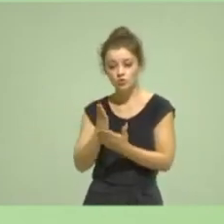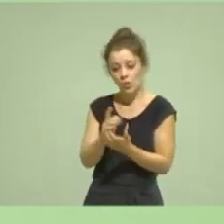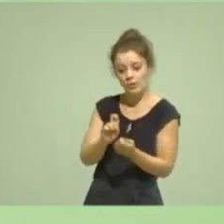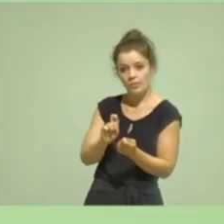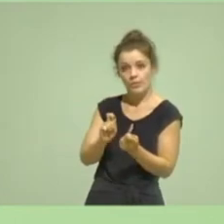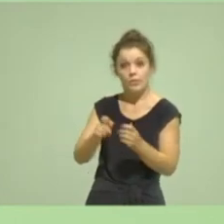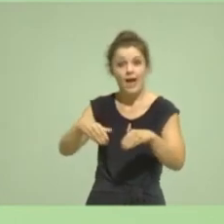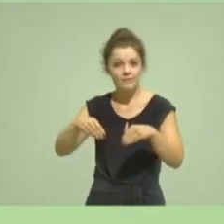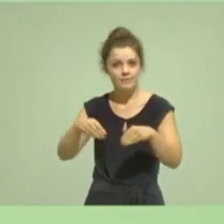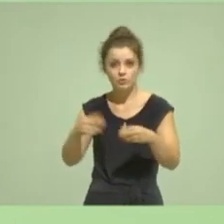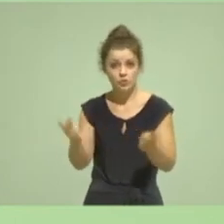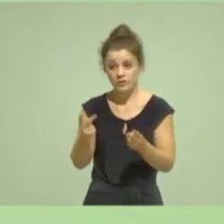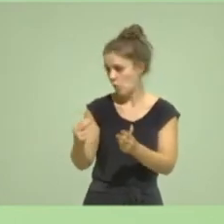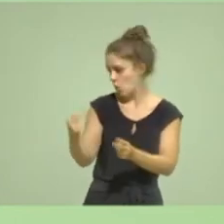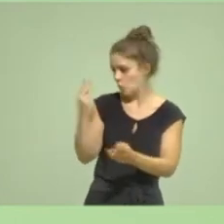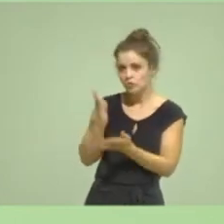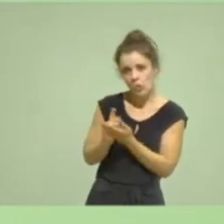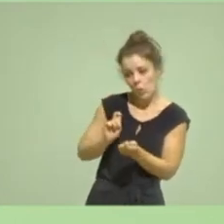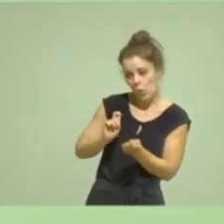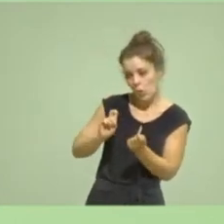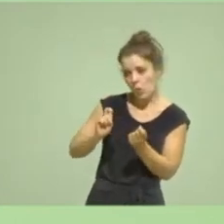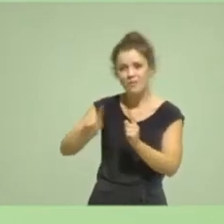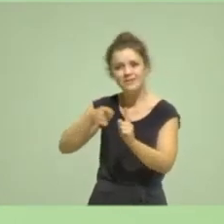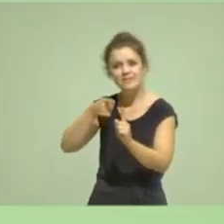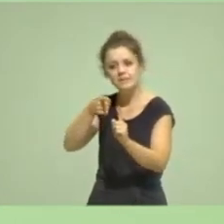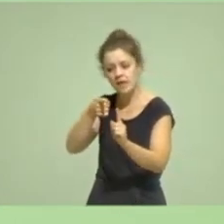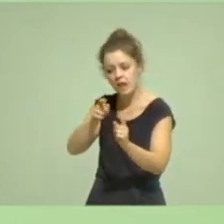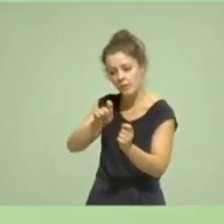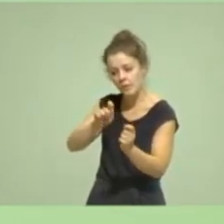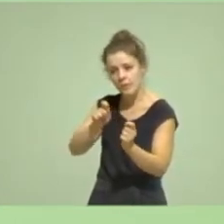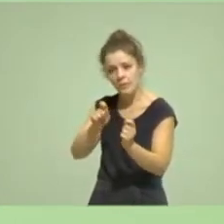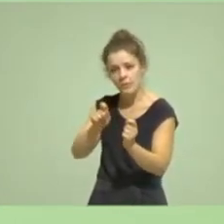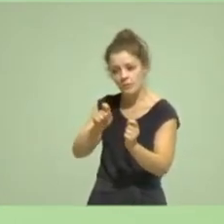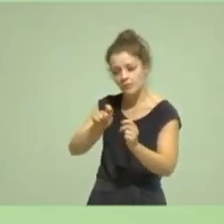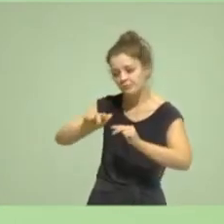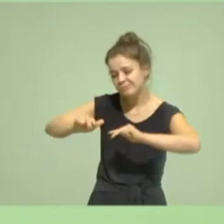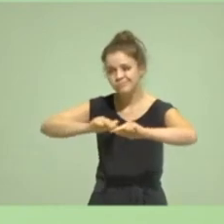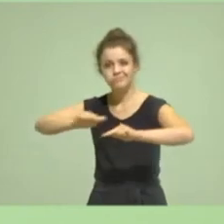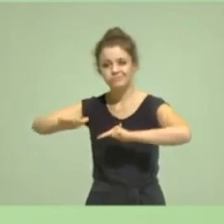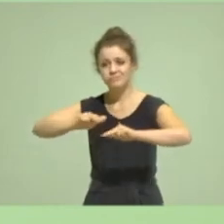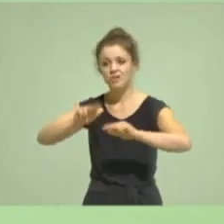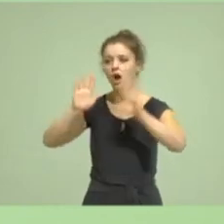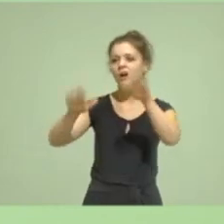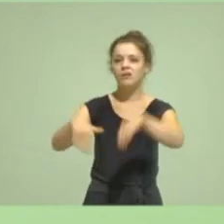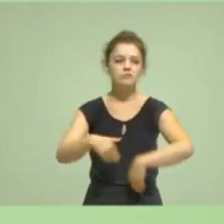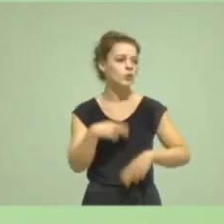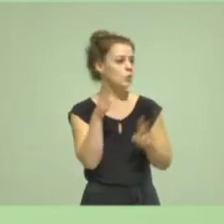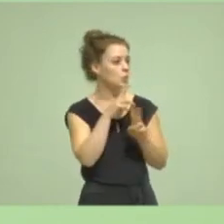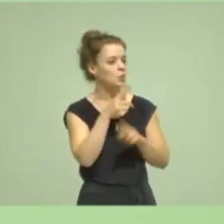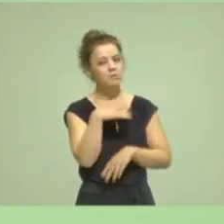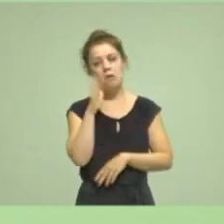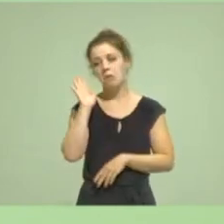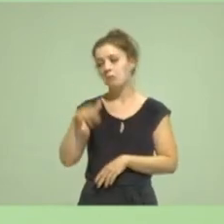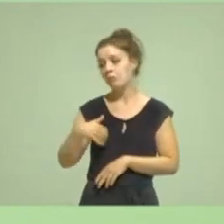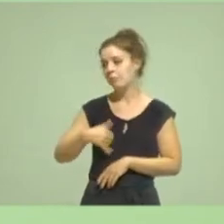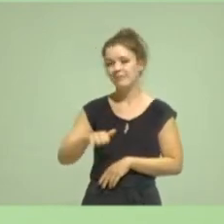schon, so zu gestalten, dass dieser Wandel in Verantwortung geschehen kann. Und dieser Wandel